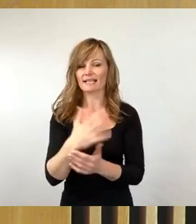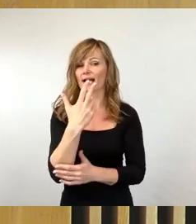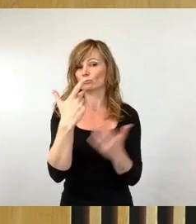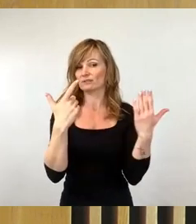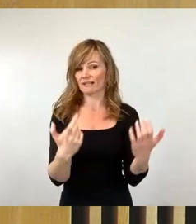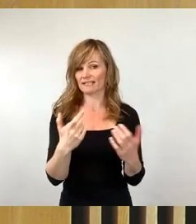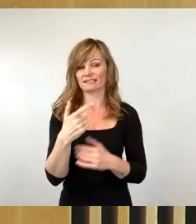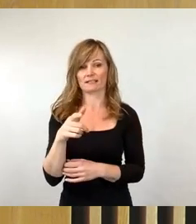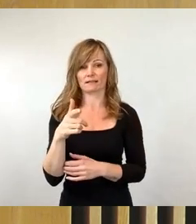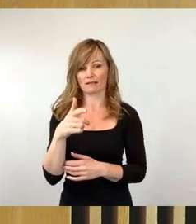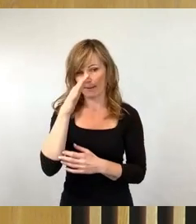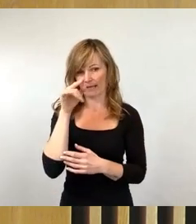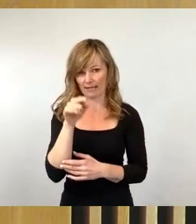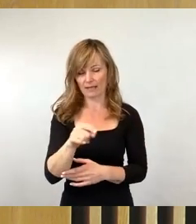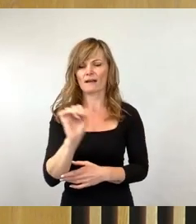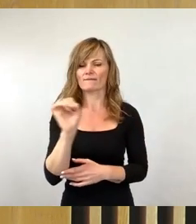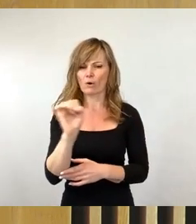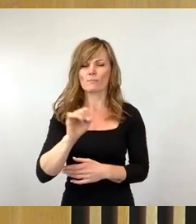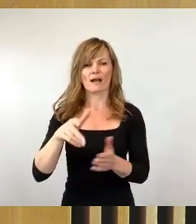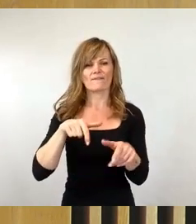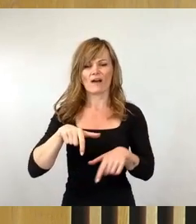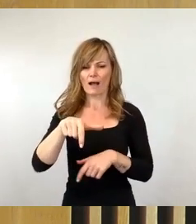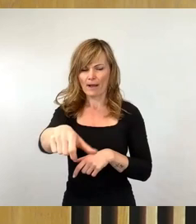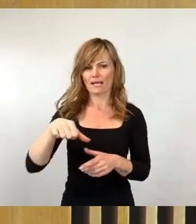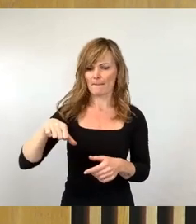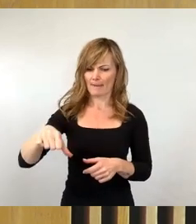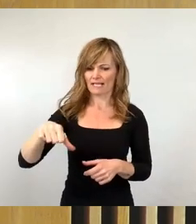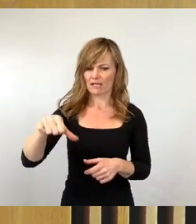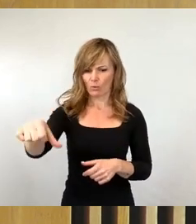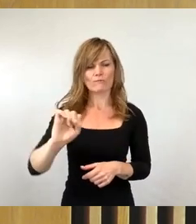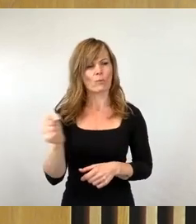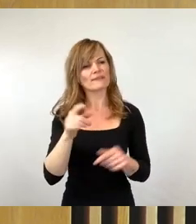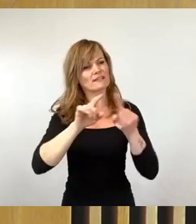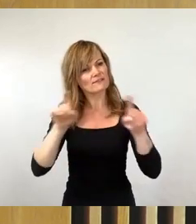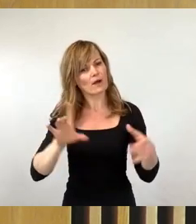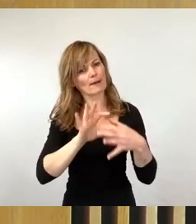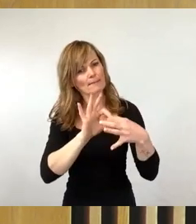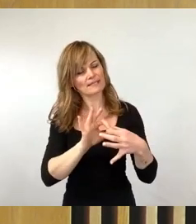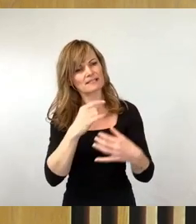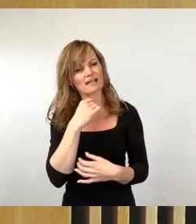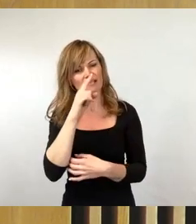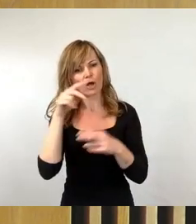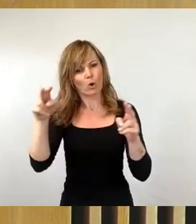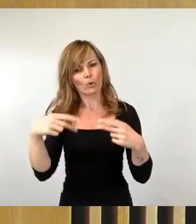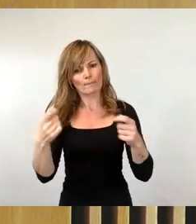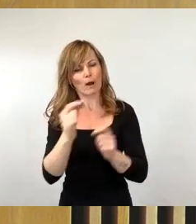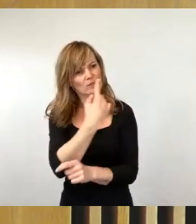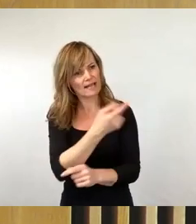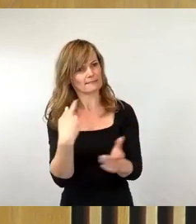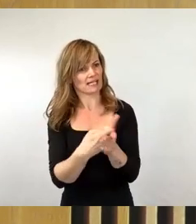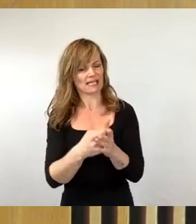für die Fahrbahnmarkierungen zuständigen Firmen vertraglich nicht so gebunden, dass sie einen unmittelbaren Rückbau gewährleistet werden kann?